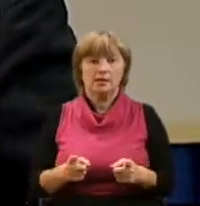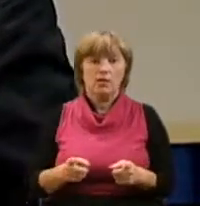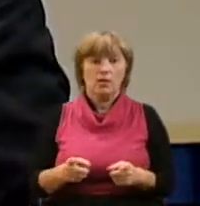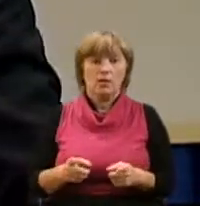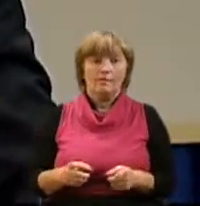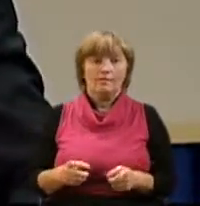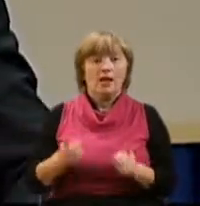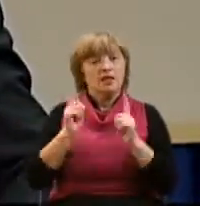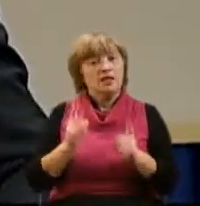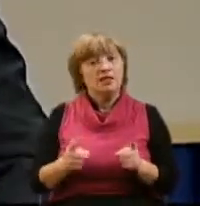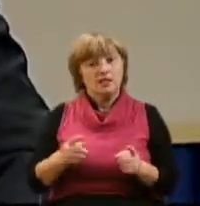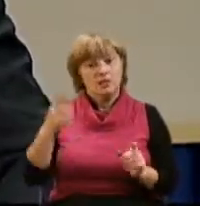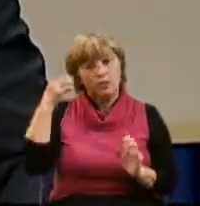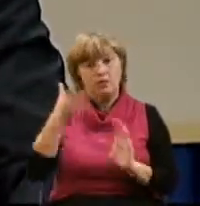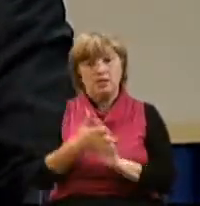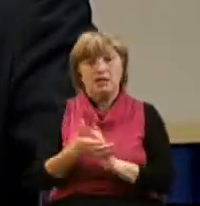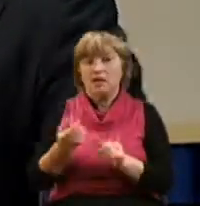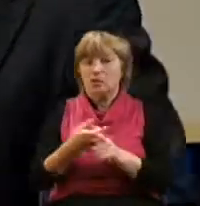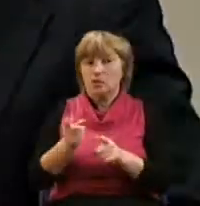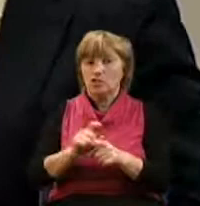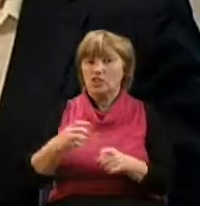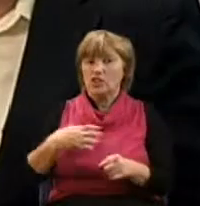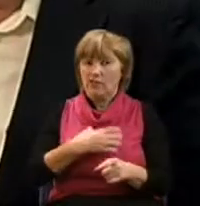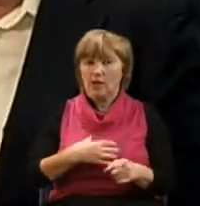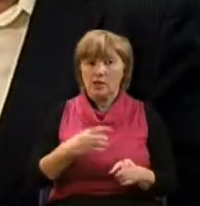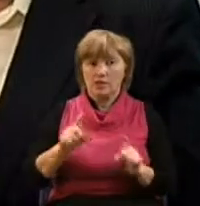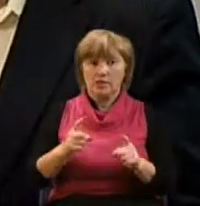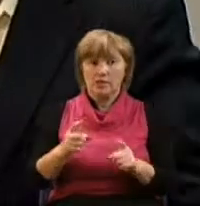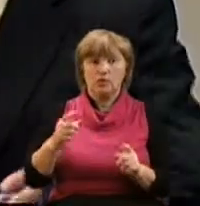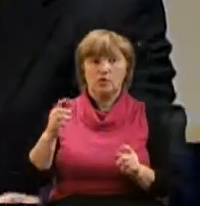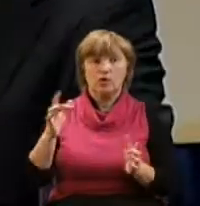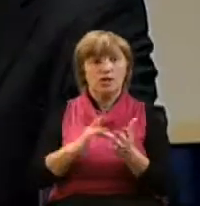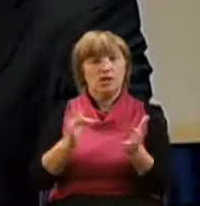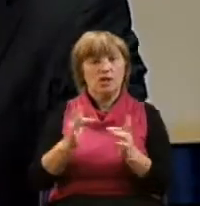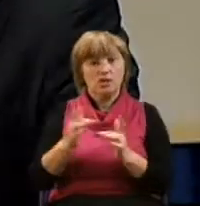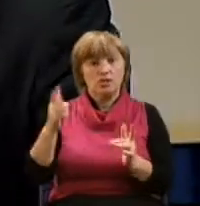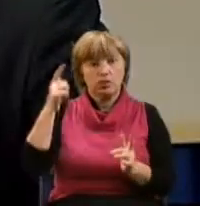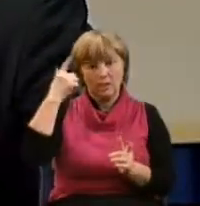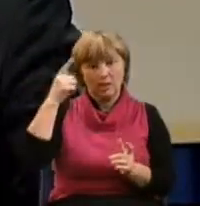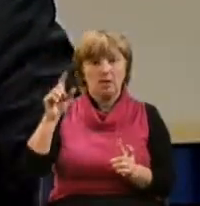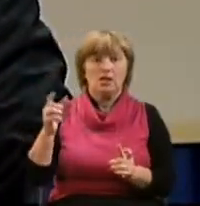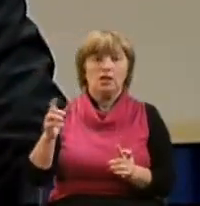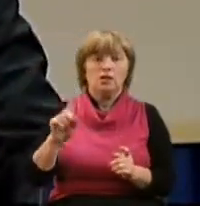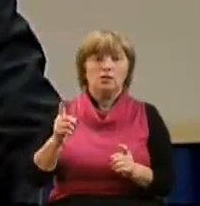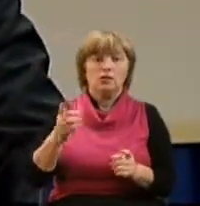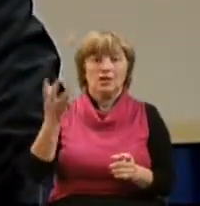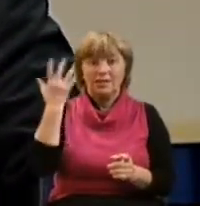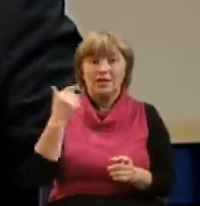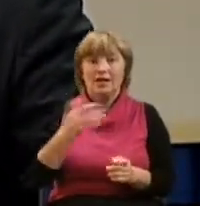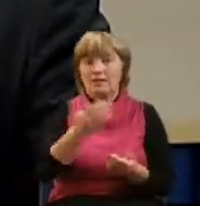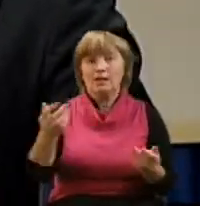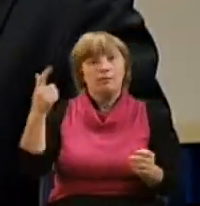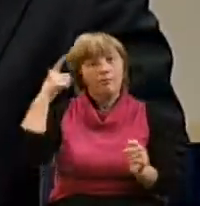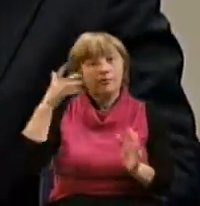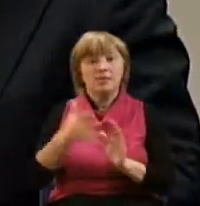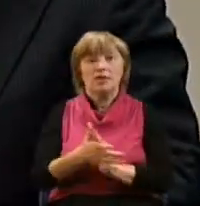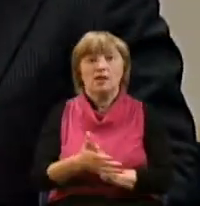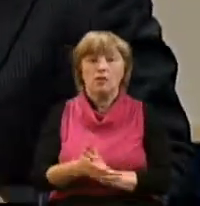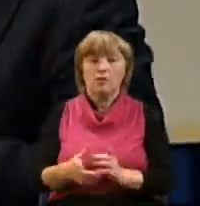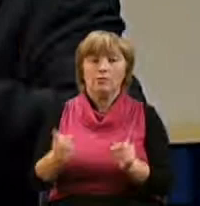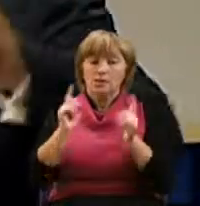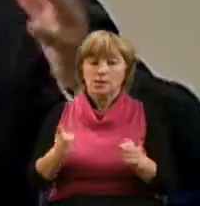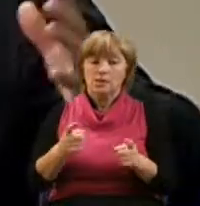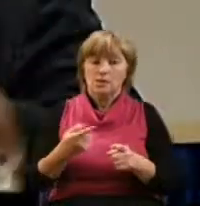по истину нам познавать очень важно, потому что Иисус сказал, что когда мы познаем истину, то мы становимся свободными. Это